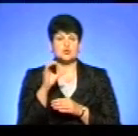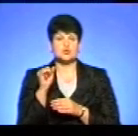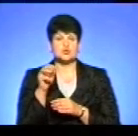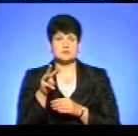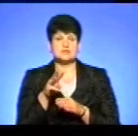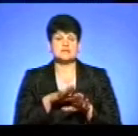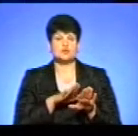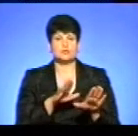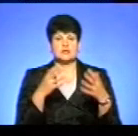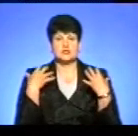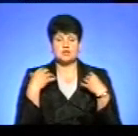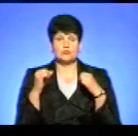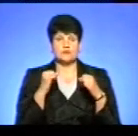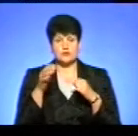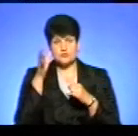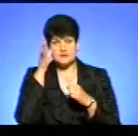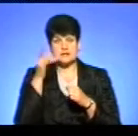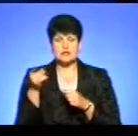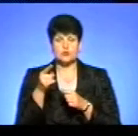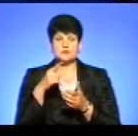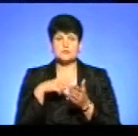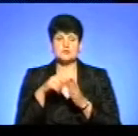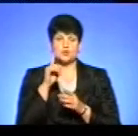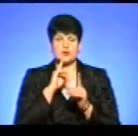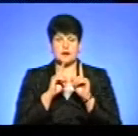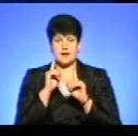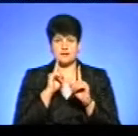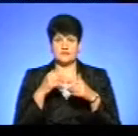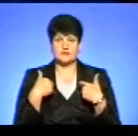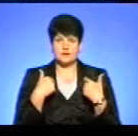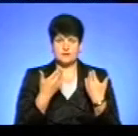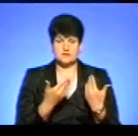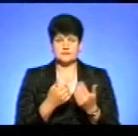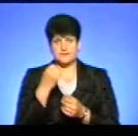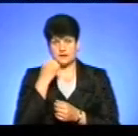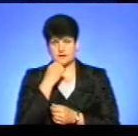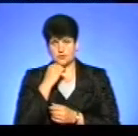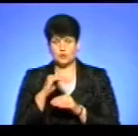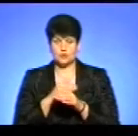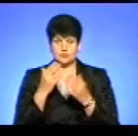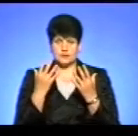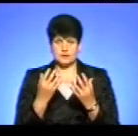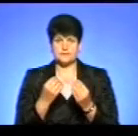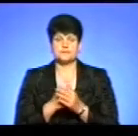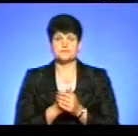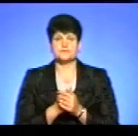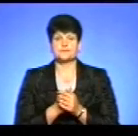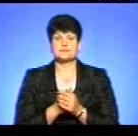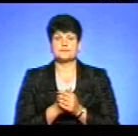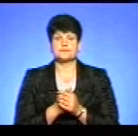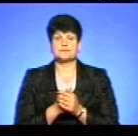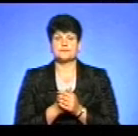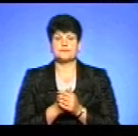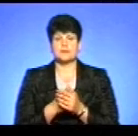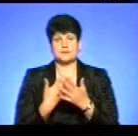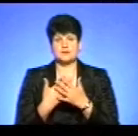заступник начальника управління освіти і науки Тернопільської міської ради. Я вас вітаю. Дякую. Доброго дня. Доброго дня. Отож, десь